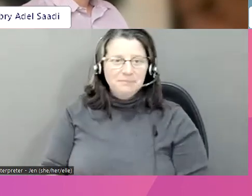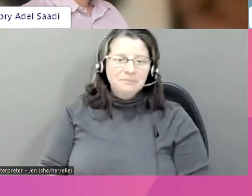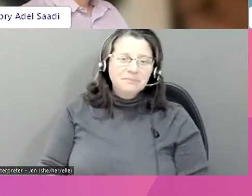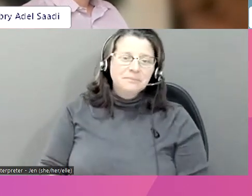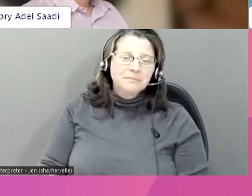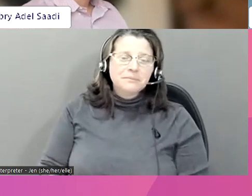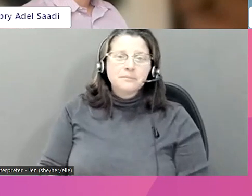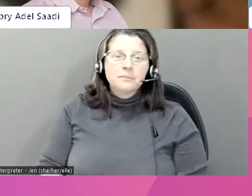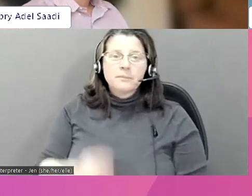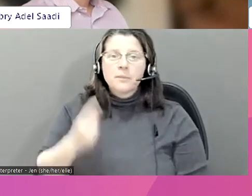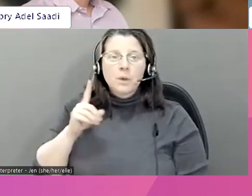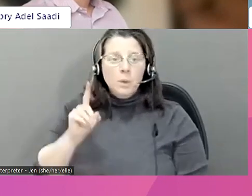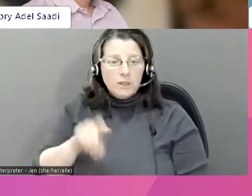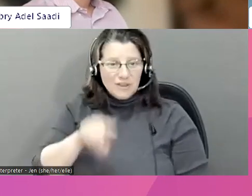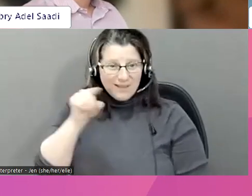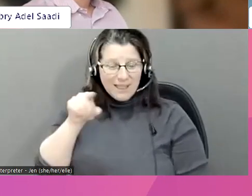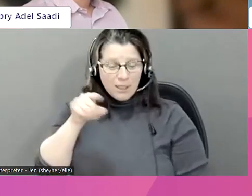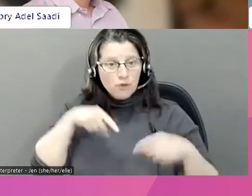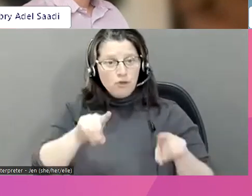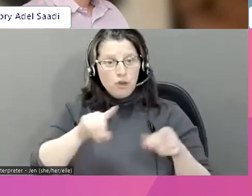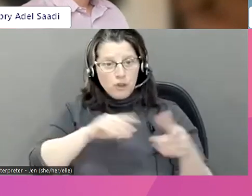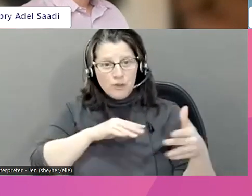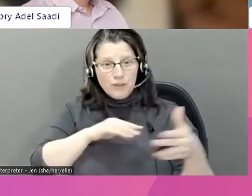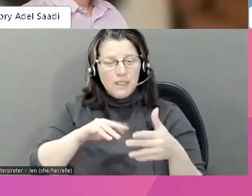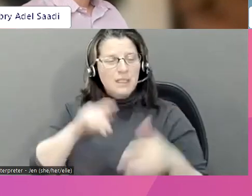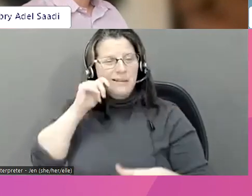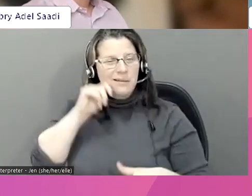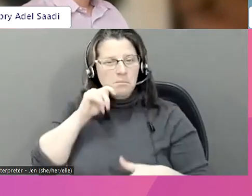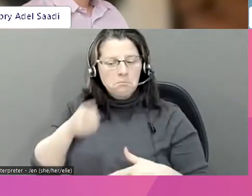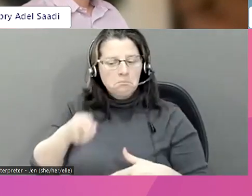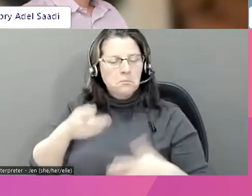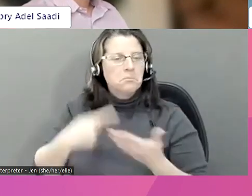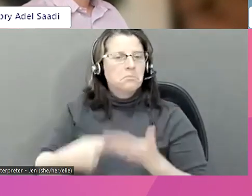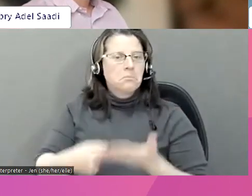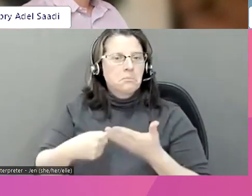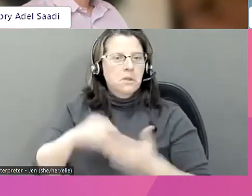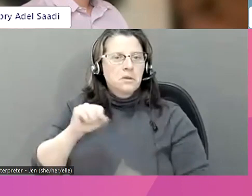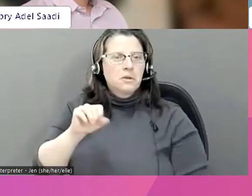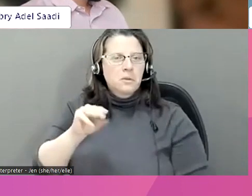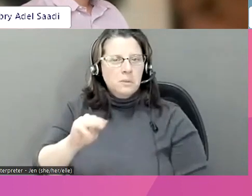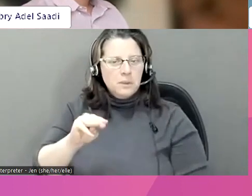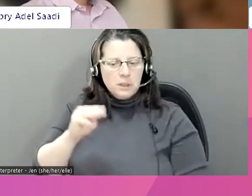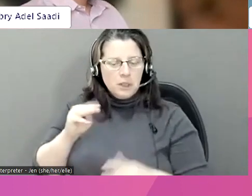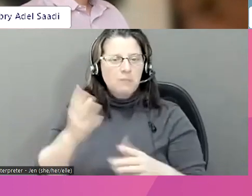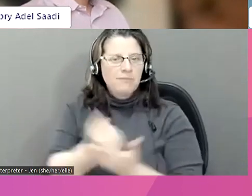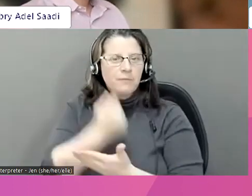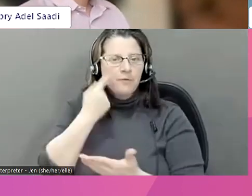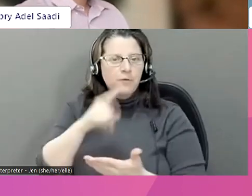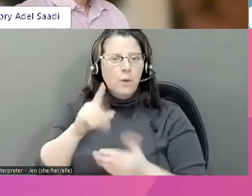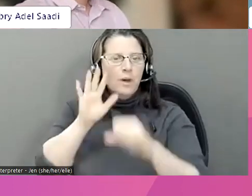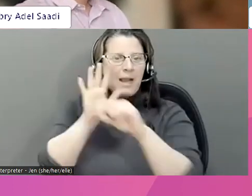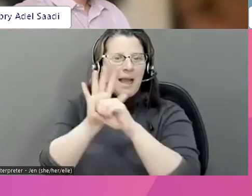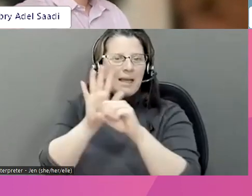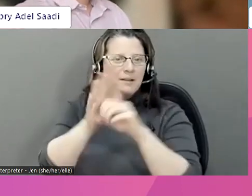Et peut-être qu pourrait avoir un tour éclair. Donc, il une étude où les ados parlent des réseaux sociaux comme manière de